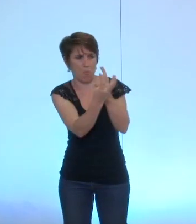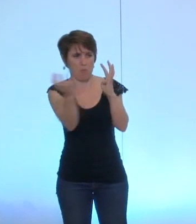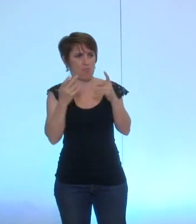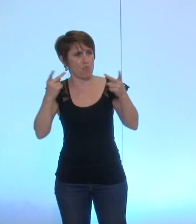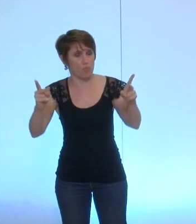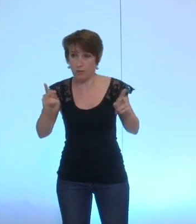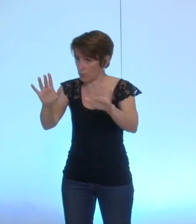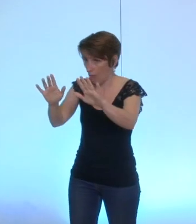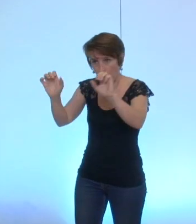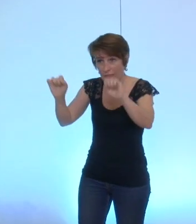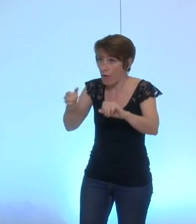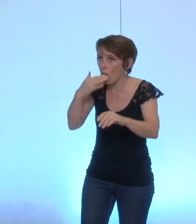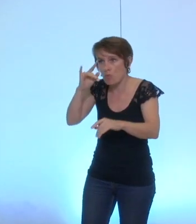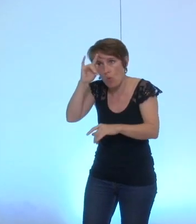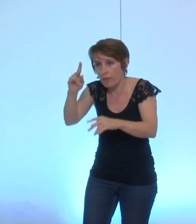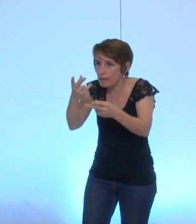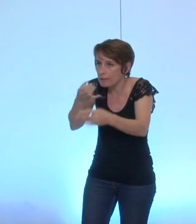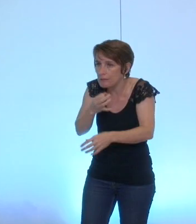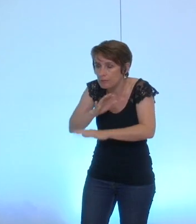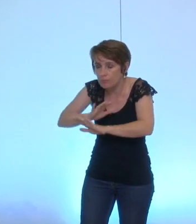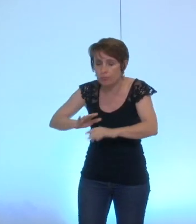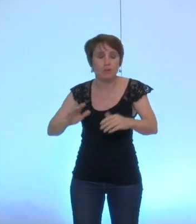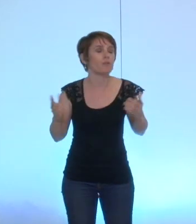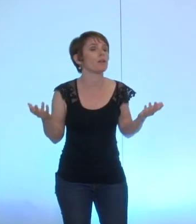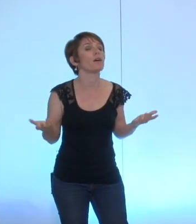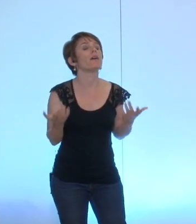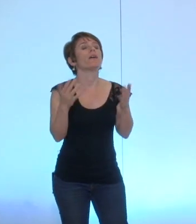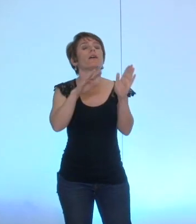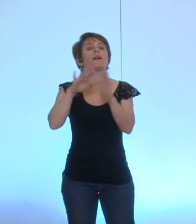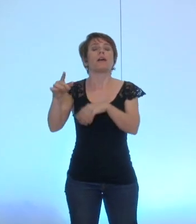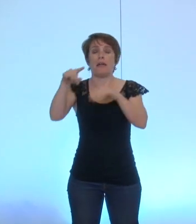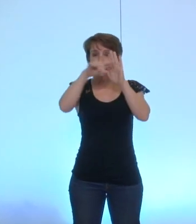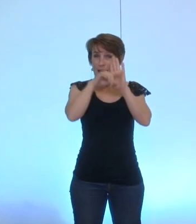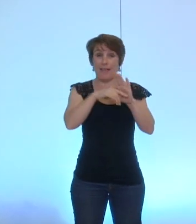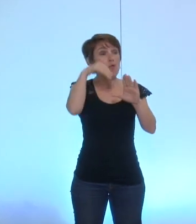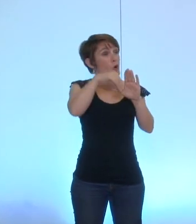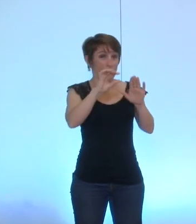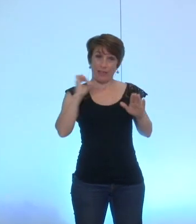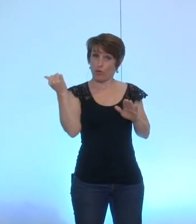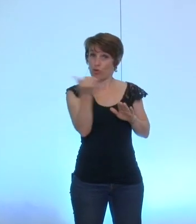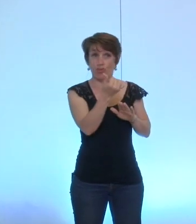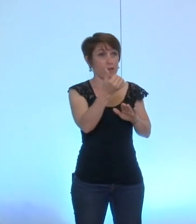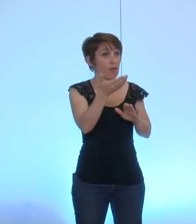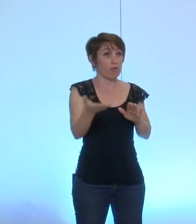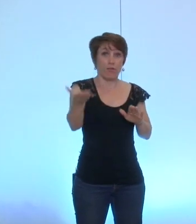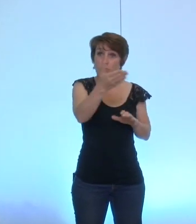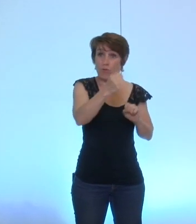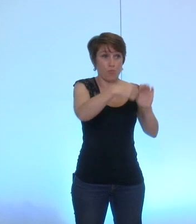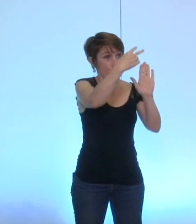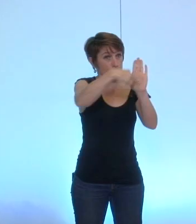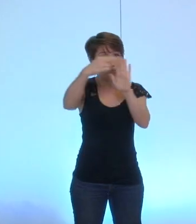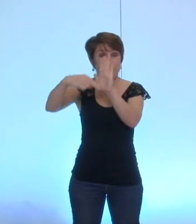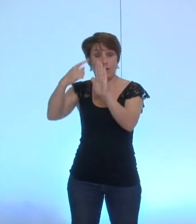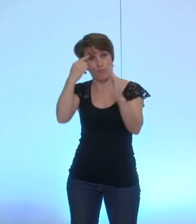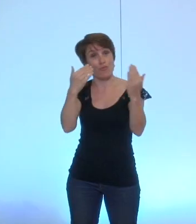sur les 6 mois qui sont le cadre légal je pense que ce règlement intérieur chacun pourra le lire d'ailleurs en comparaison du